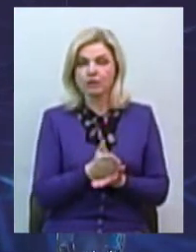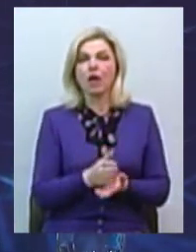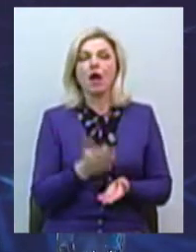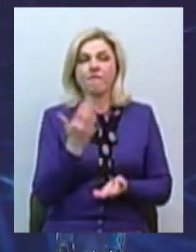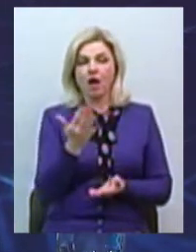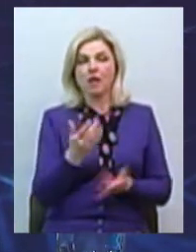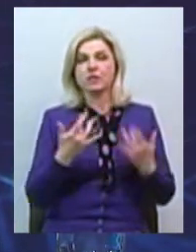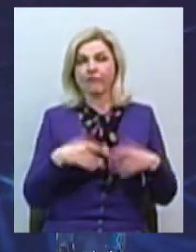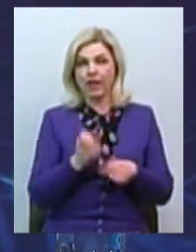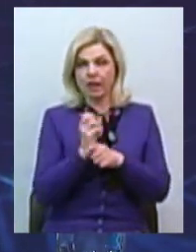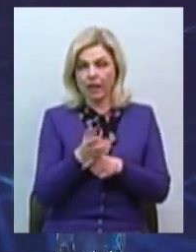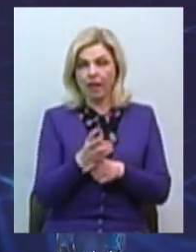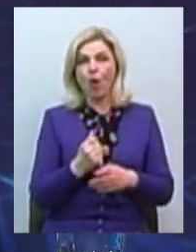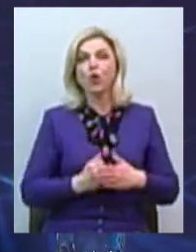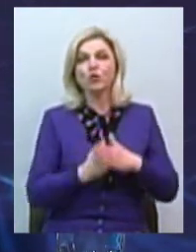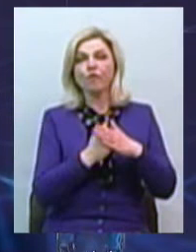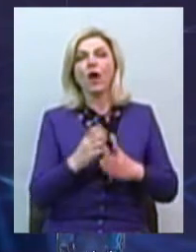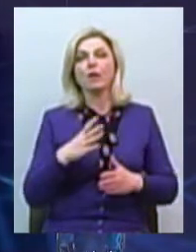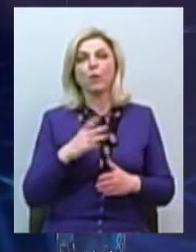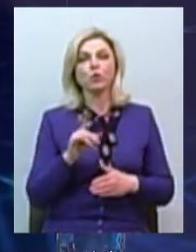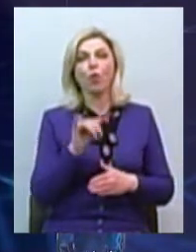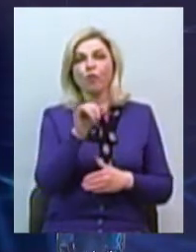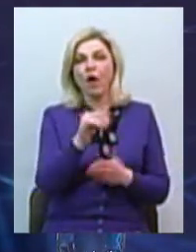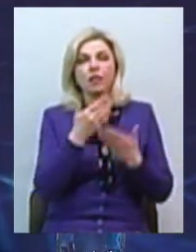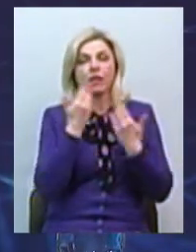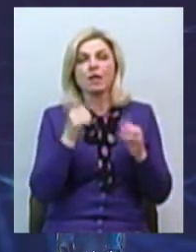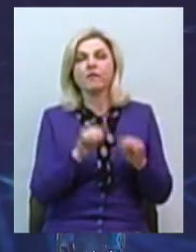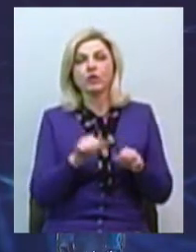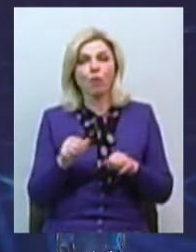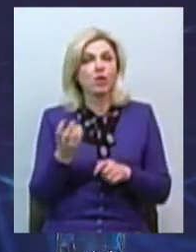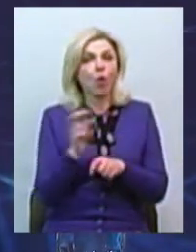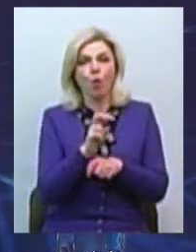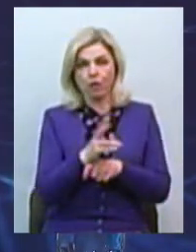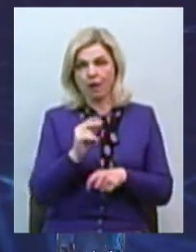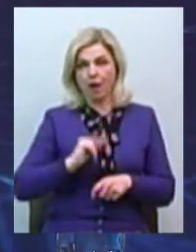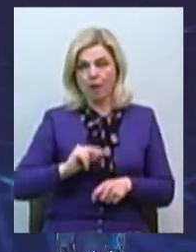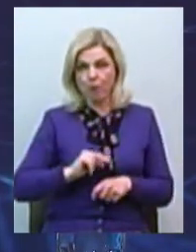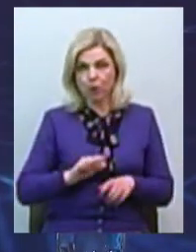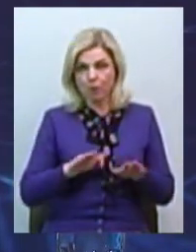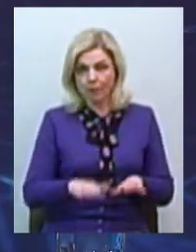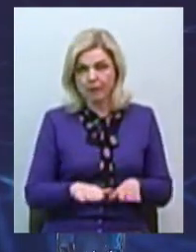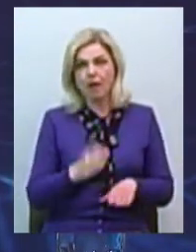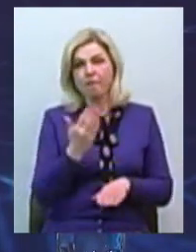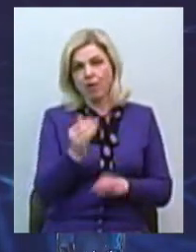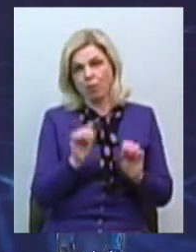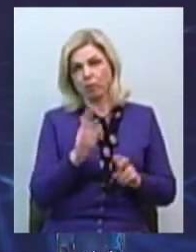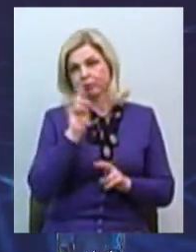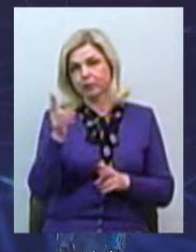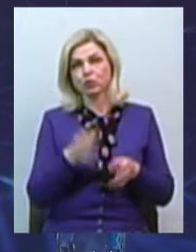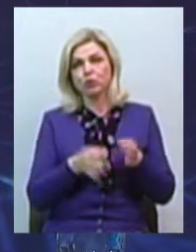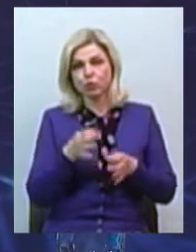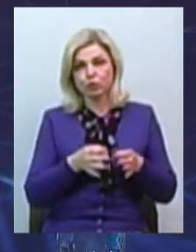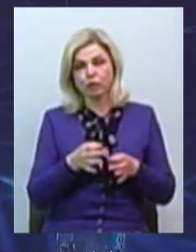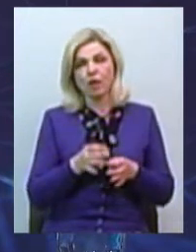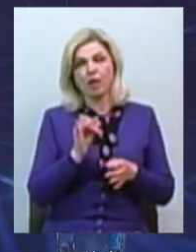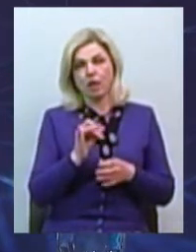звільнили і підстава була те, що ви не маєте можливості не приходити на робоче місце, то ви можете звернутися до суду щодо, скажімо